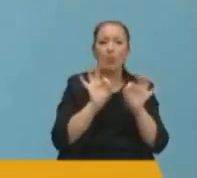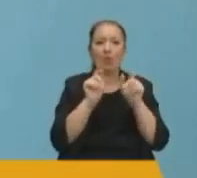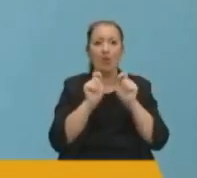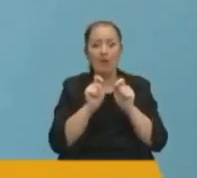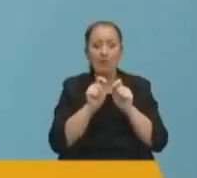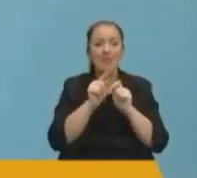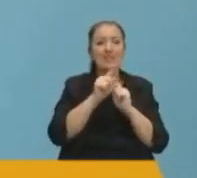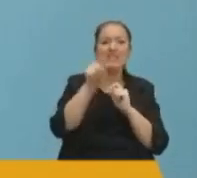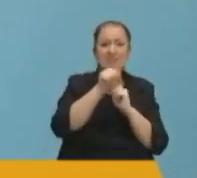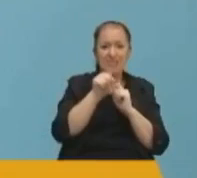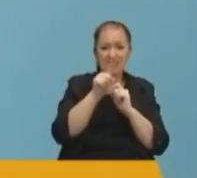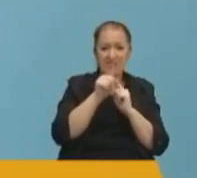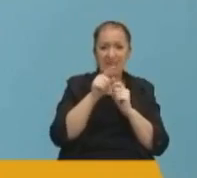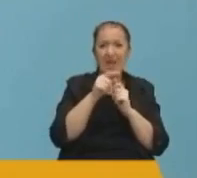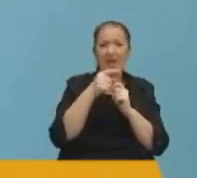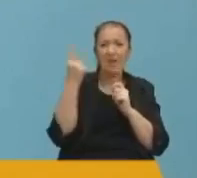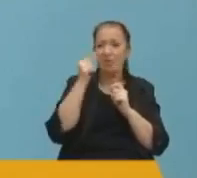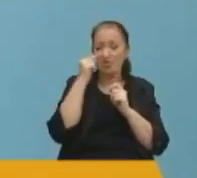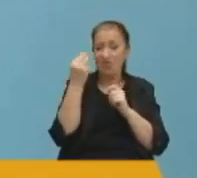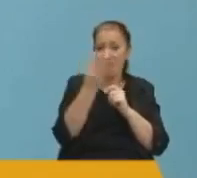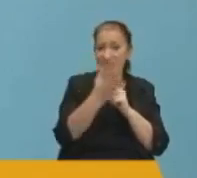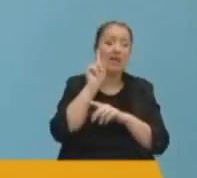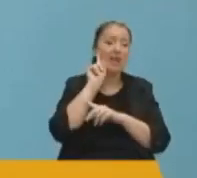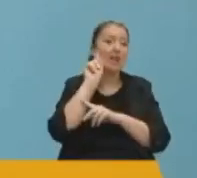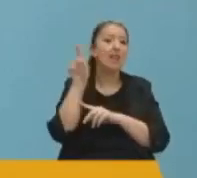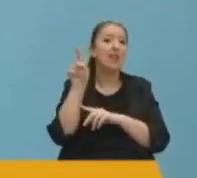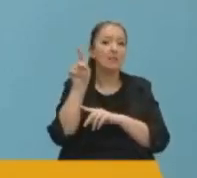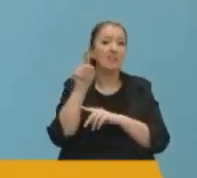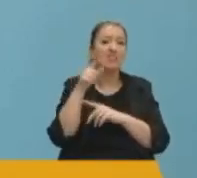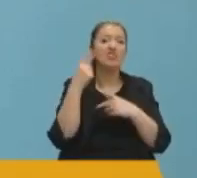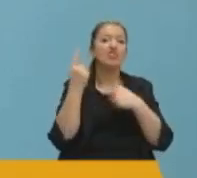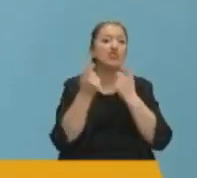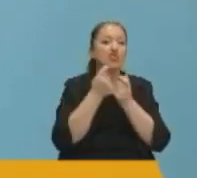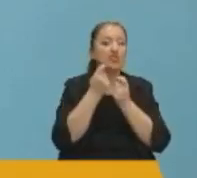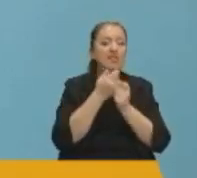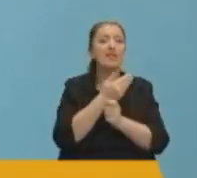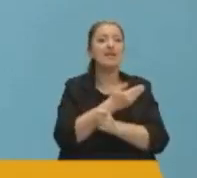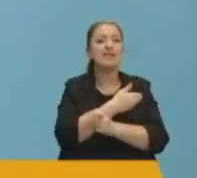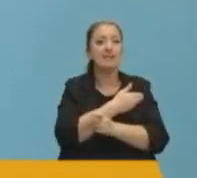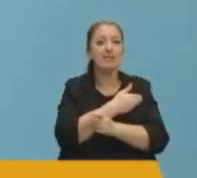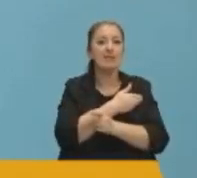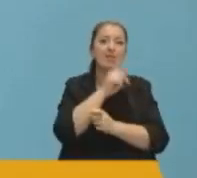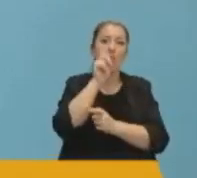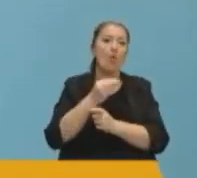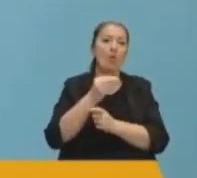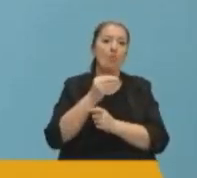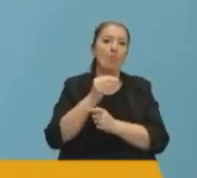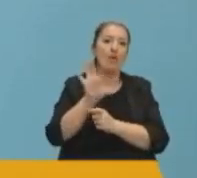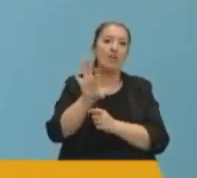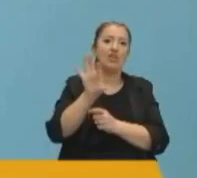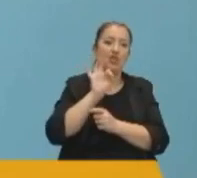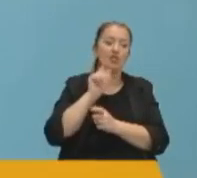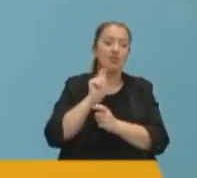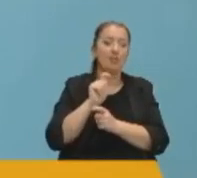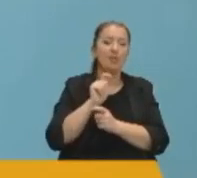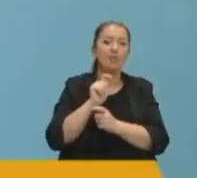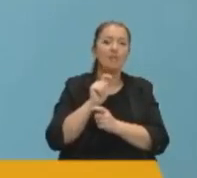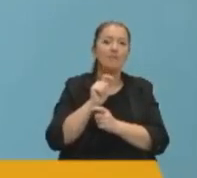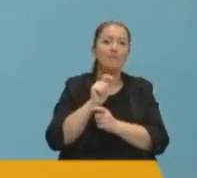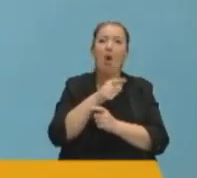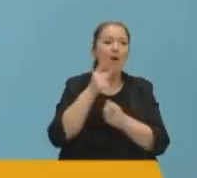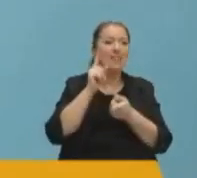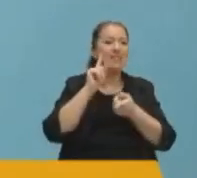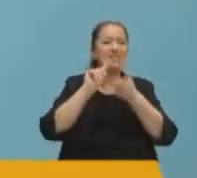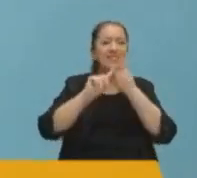size salık verseler de siz onları asla dinlemeyin. İşinizle, hizmetinizle gündemde olmayı tercih edin. Kuru siyasi çekişmelerin